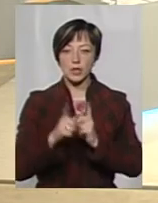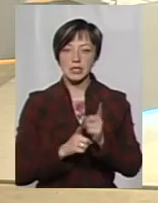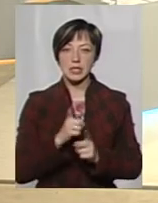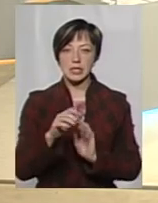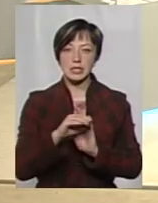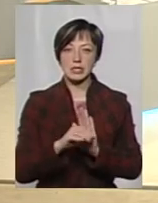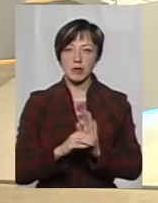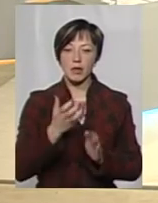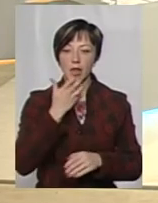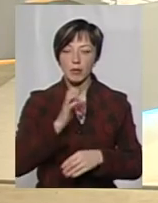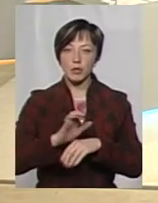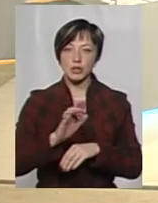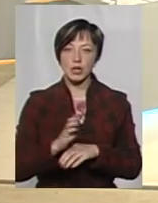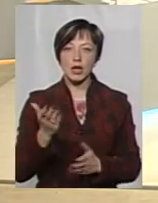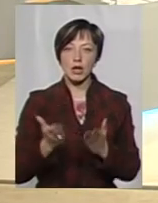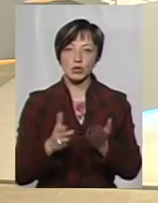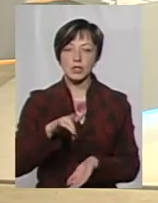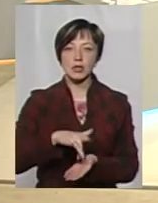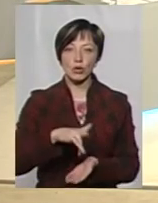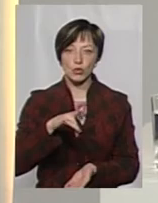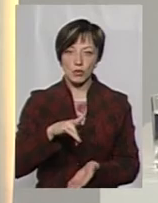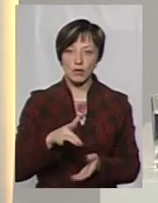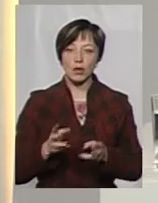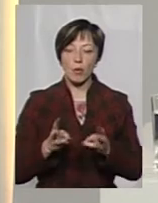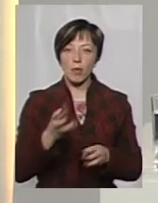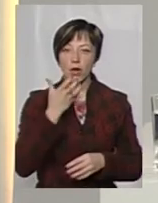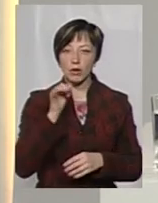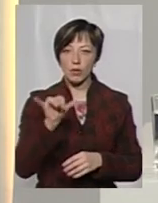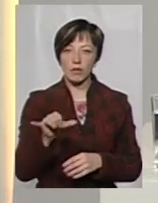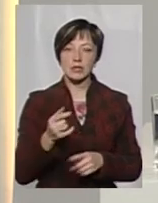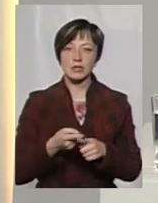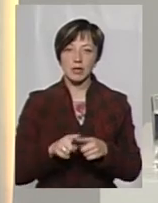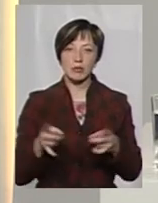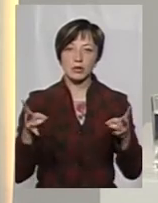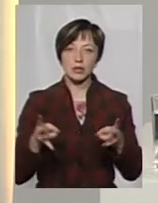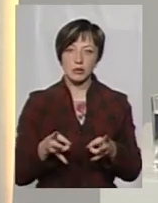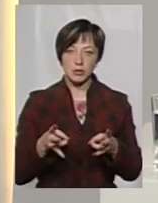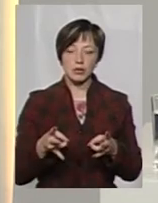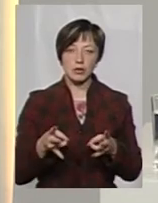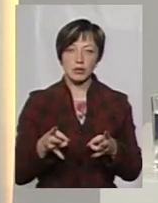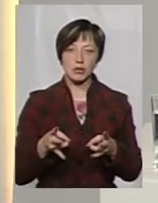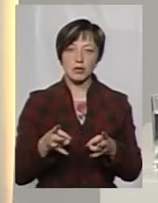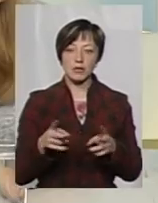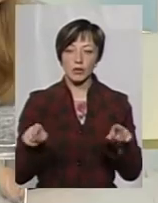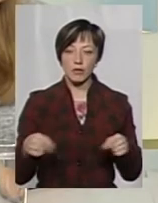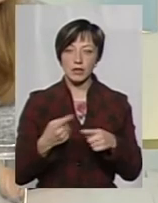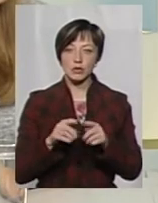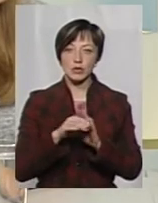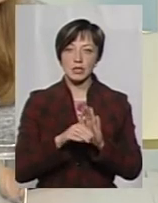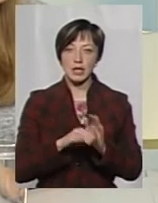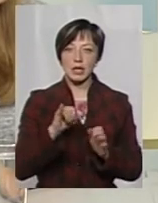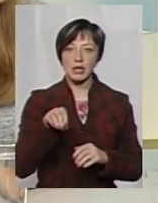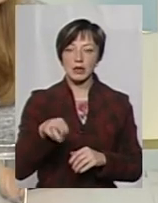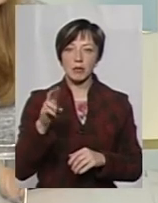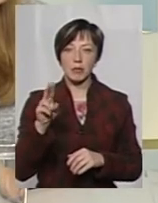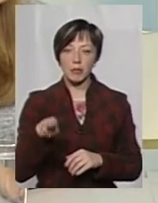теплопостачання. Тобто, якщо децентралізоване впалення у вас, то це потрібно модернізувати саме цю систему. Це ІТП,